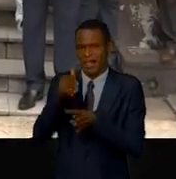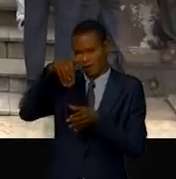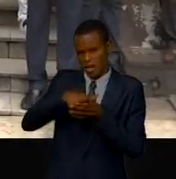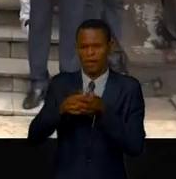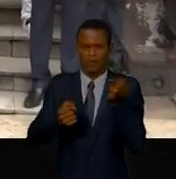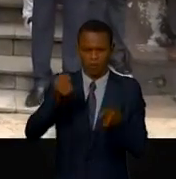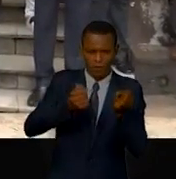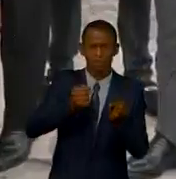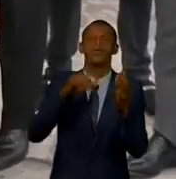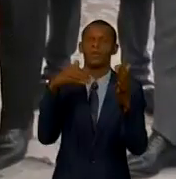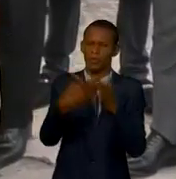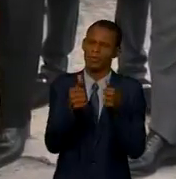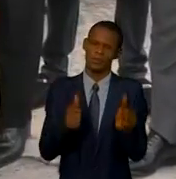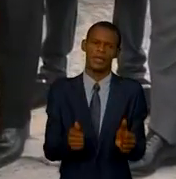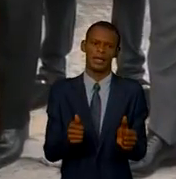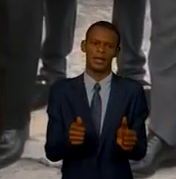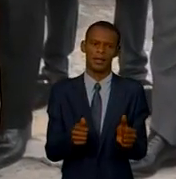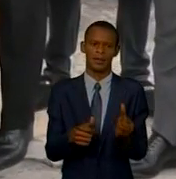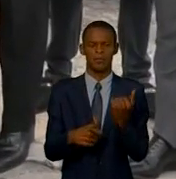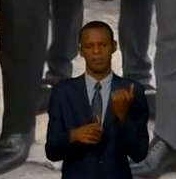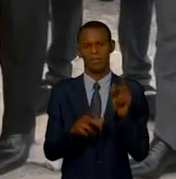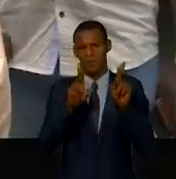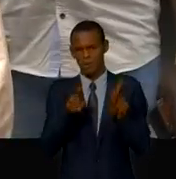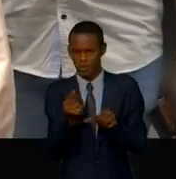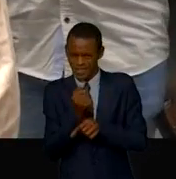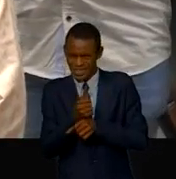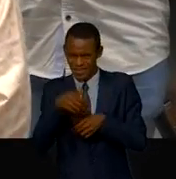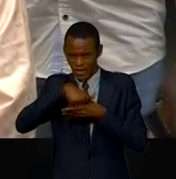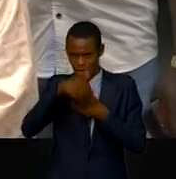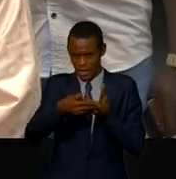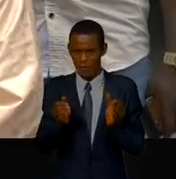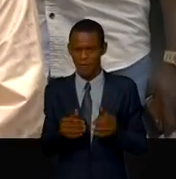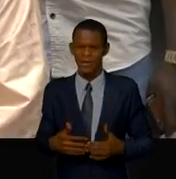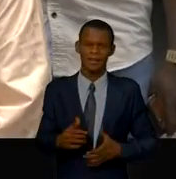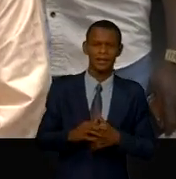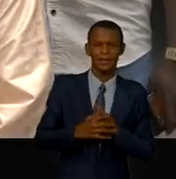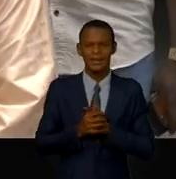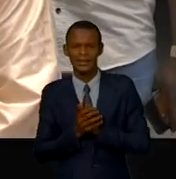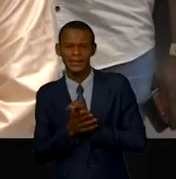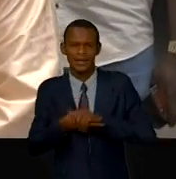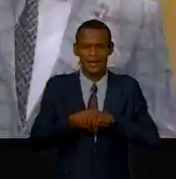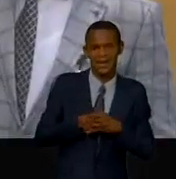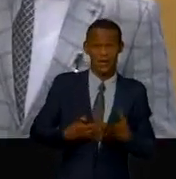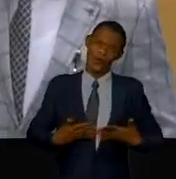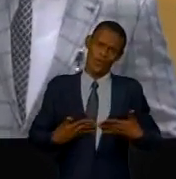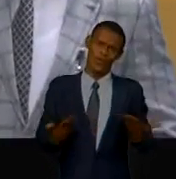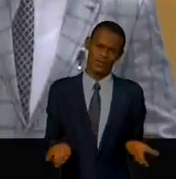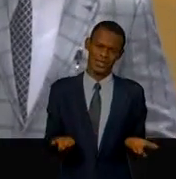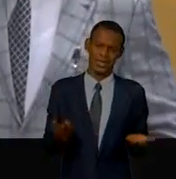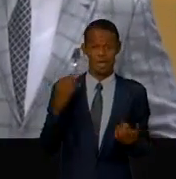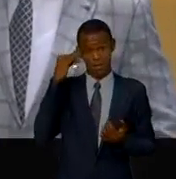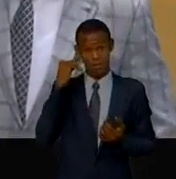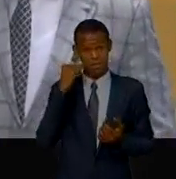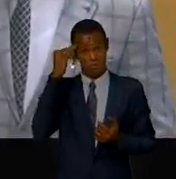s'élit sur le visage de bénéficiaire. Elisemine Emwe, vice-première ministre au ministre du Plan, ne pouvait pas terminer son